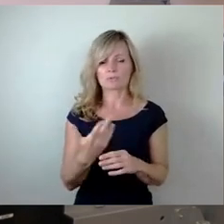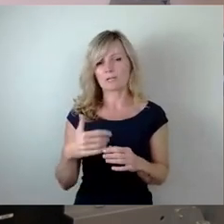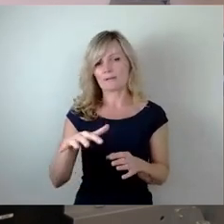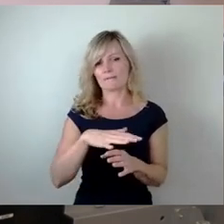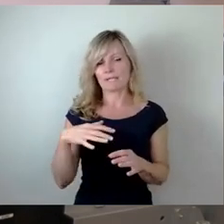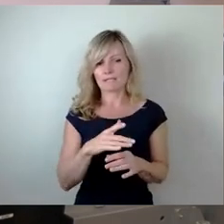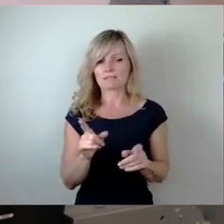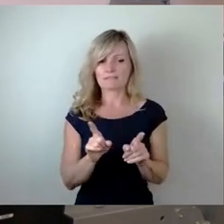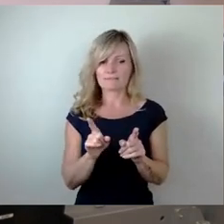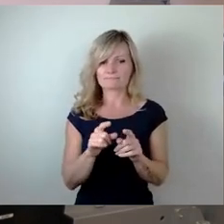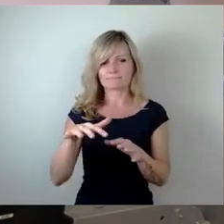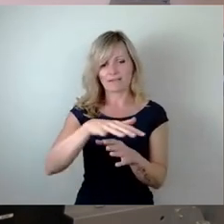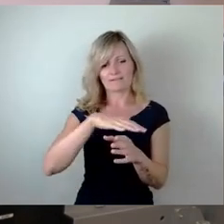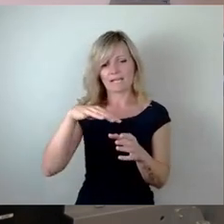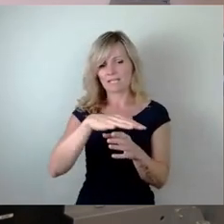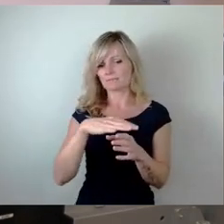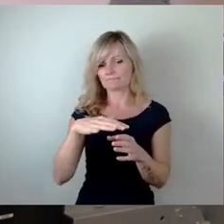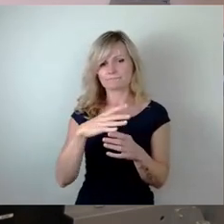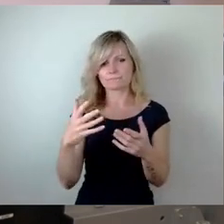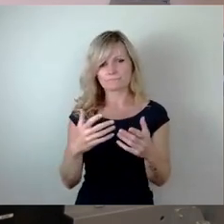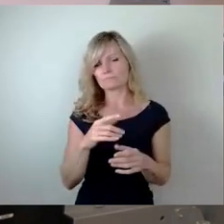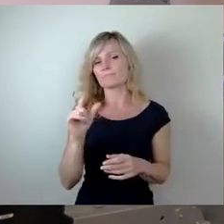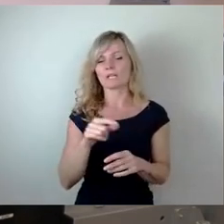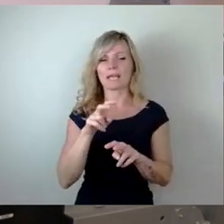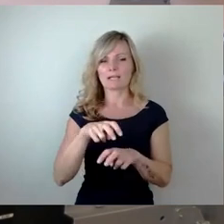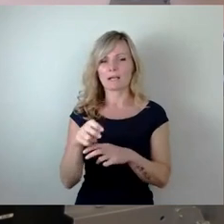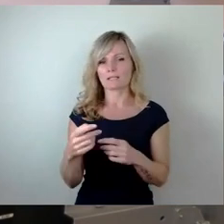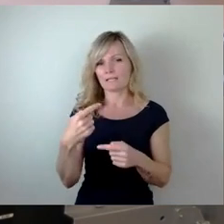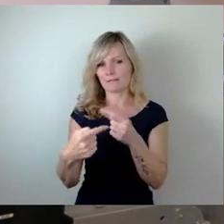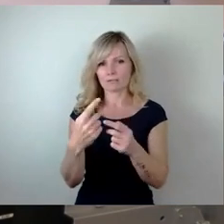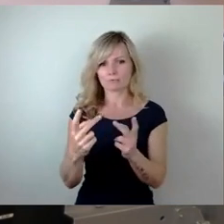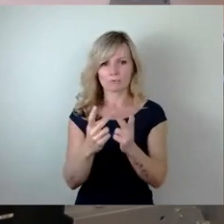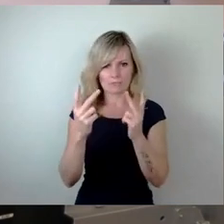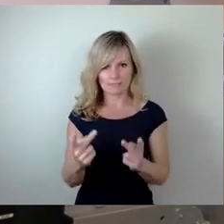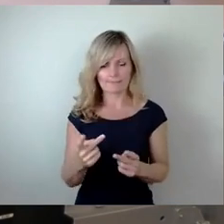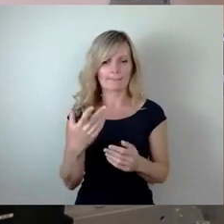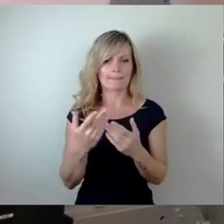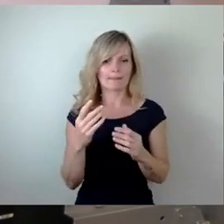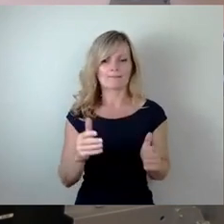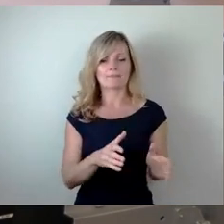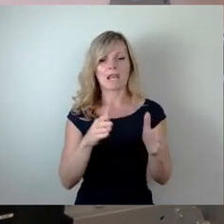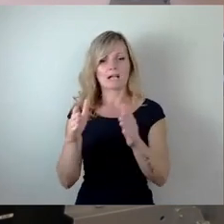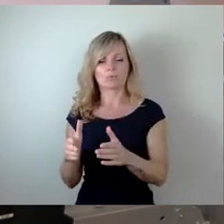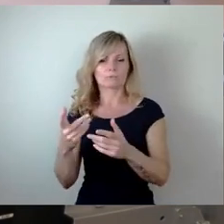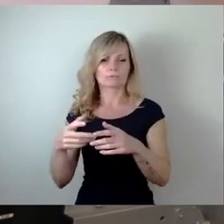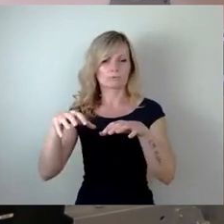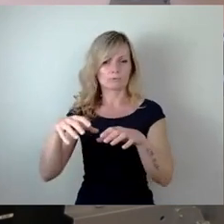einem Kleingartenentwicklungskonzept beziehungsweise in einem Verlagerungskonzept zu erfassen.